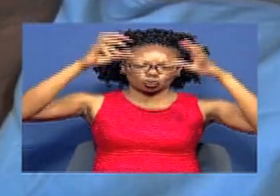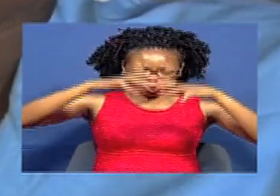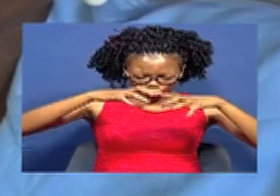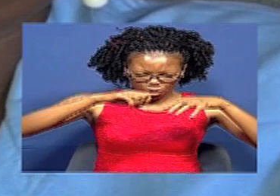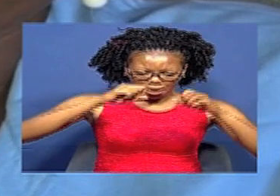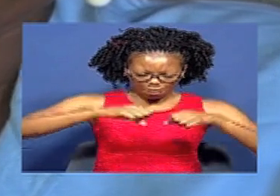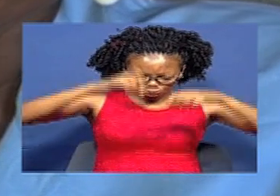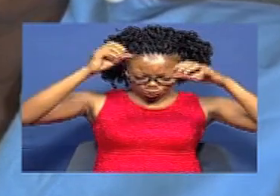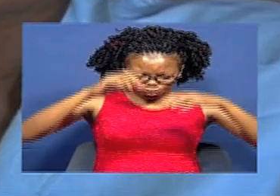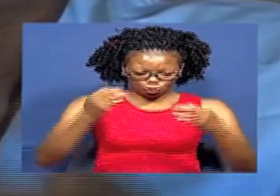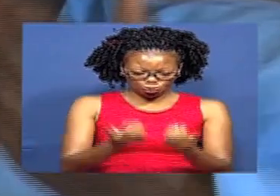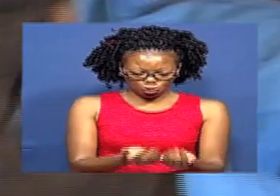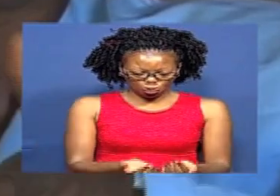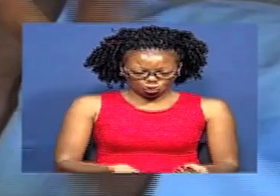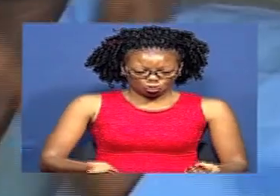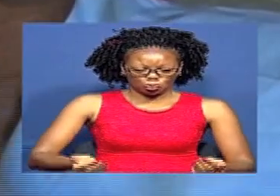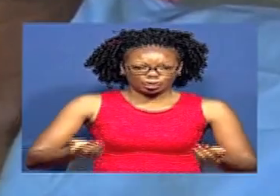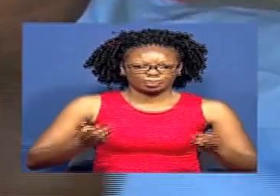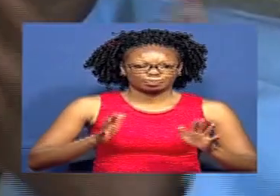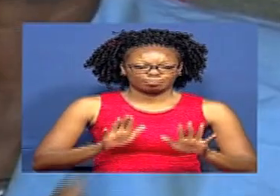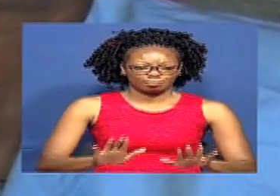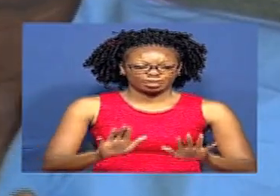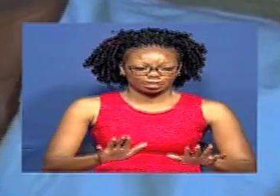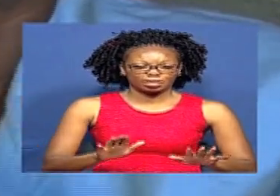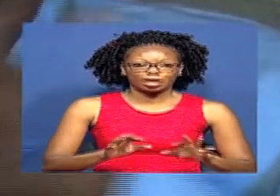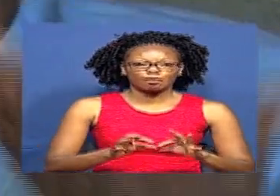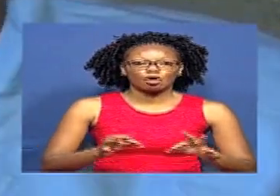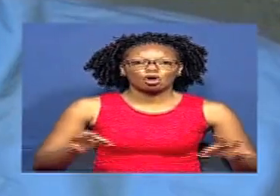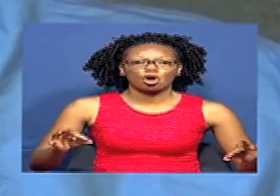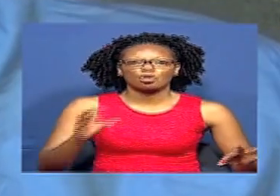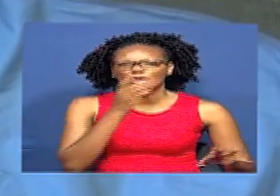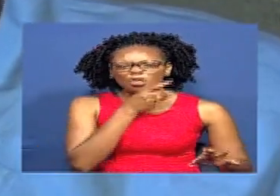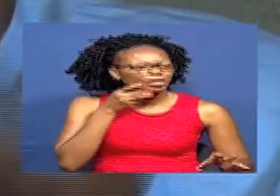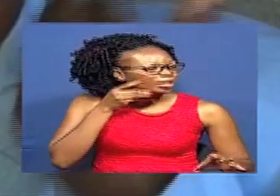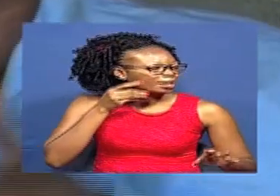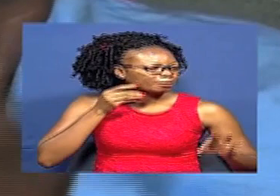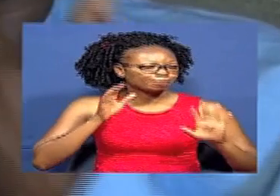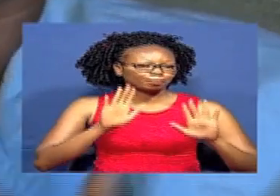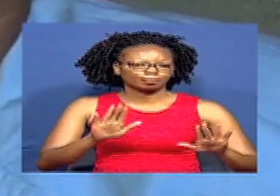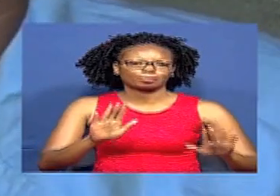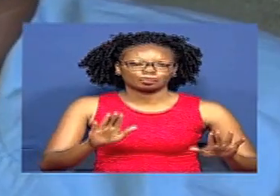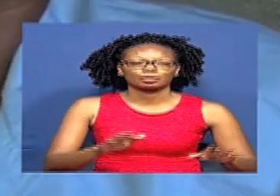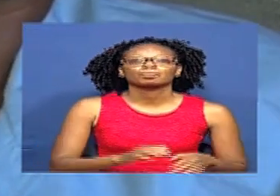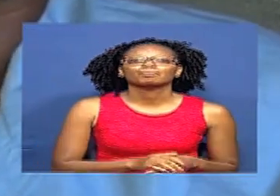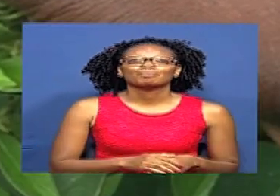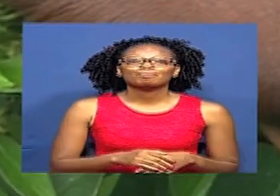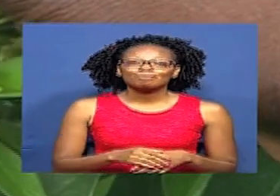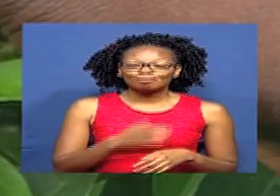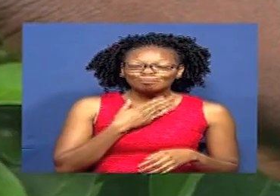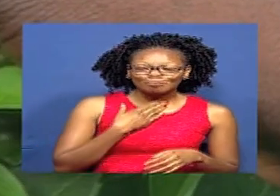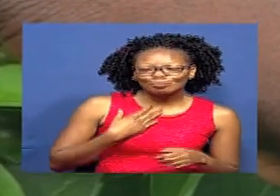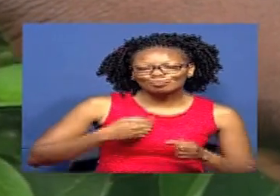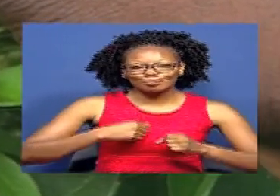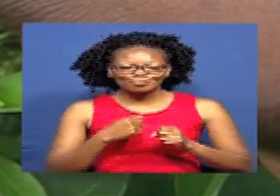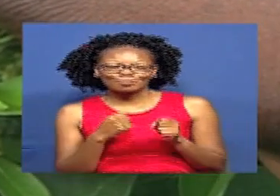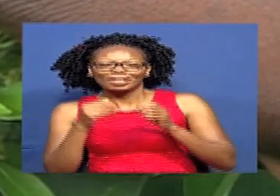Na tumeweka mbolea Sasa iyo inaeza maliza muda Gable hija kauka Na ndiyo venye sisi tunafanya kwa sasa Ili